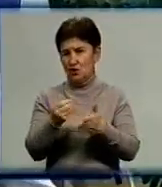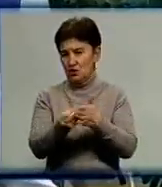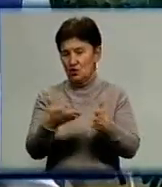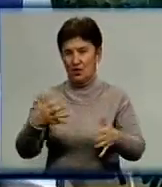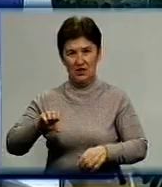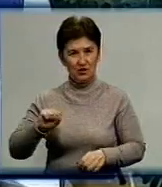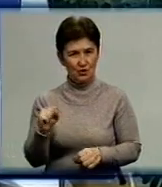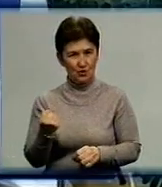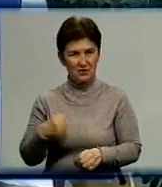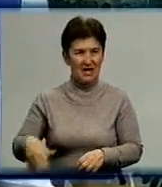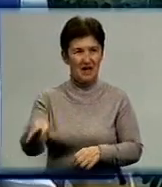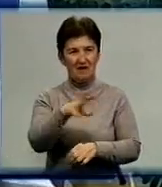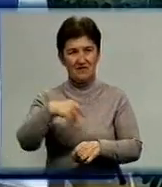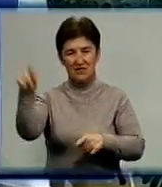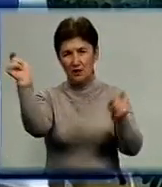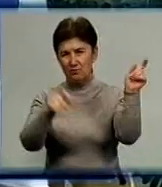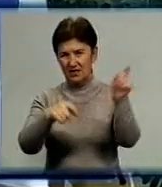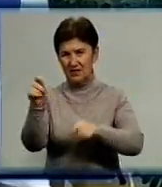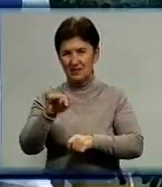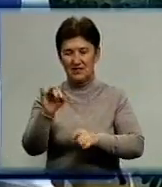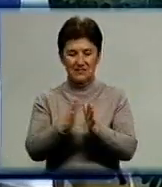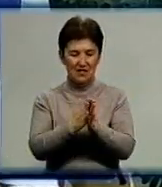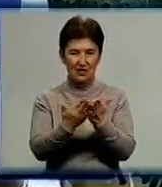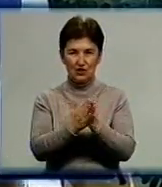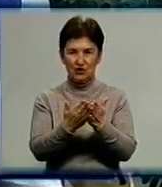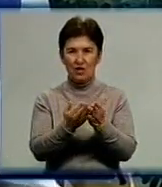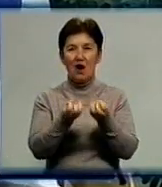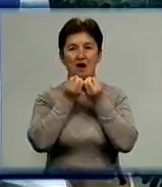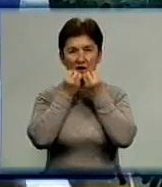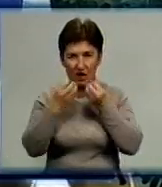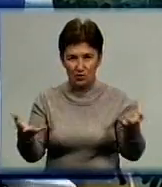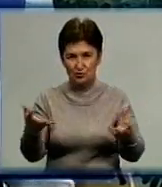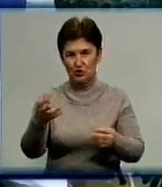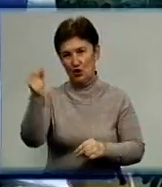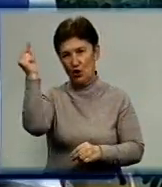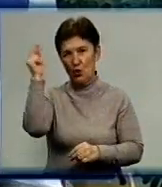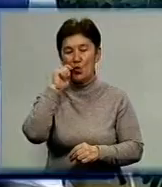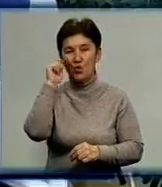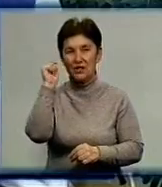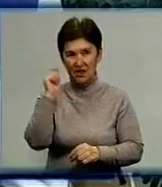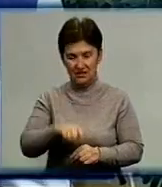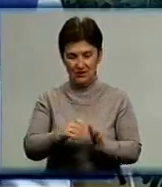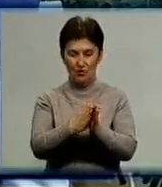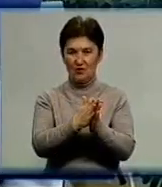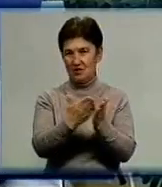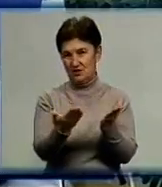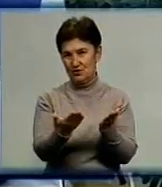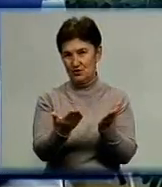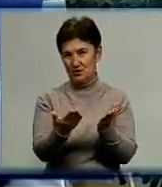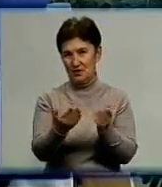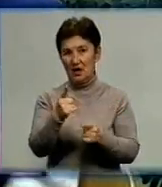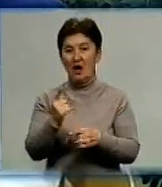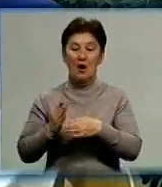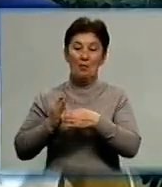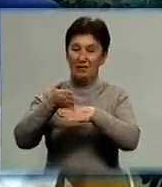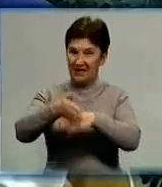приїдьте, кожен з книжкою, хорошою українською сучасною книжкою. Письменники відгукнулися, приїхали.